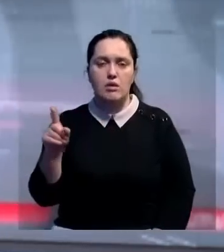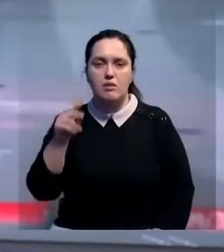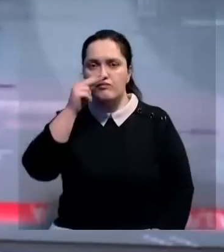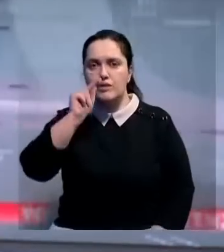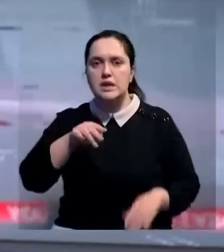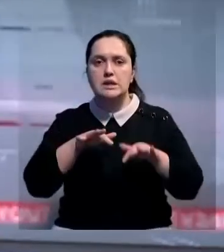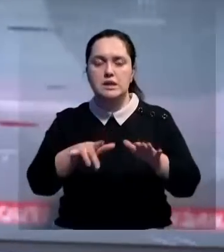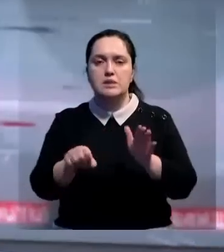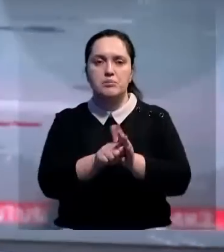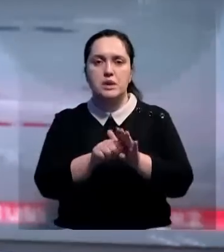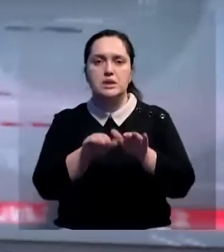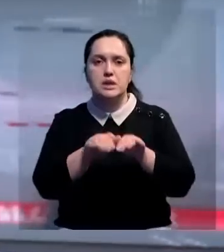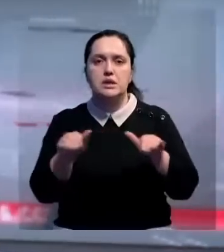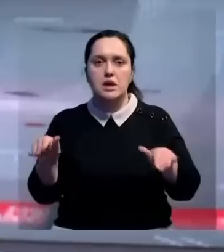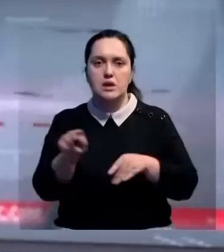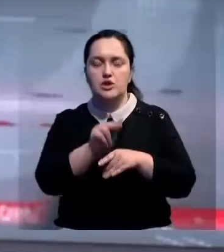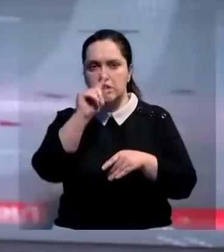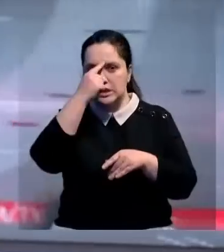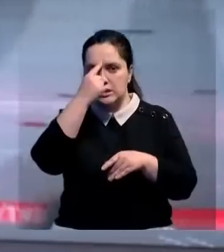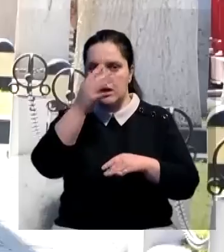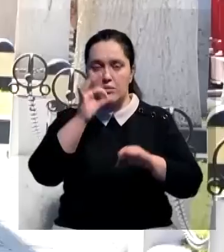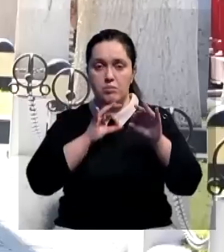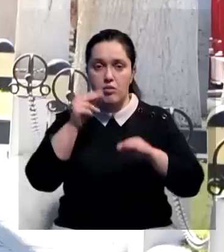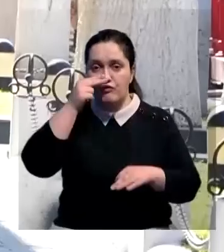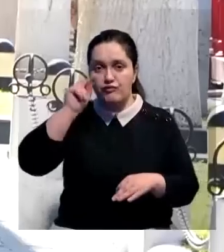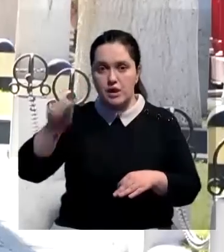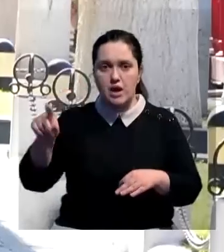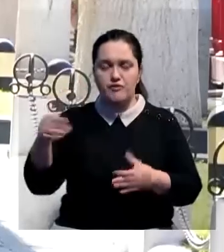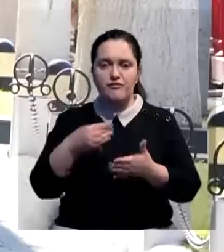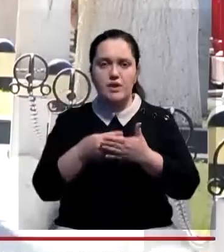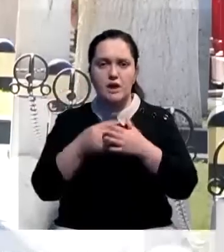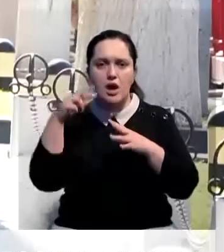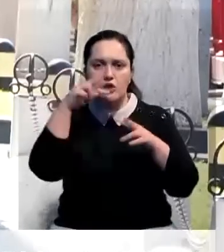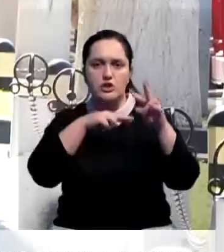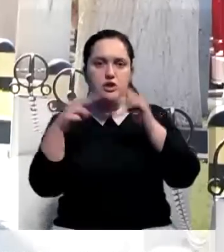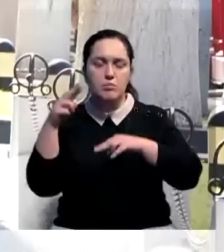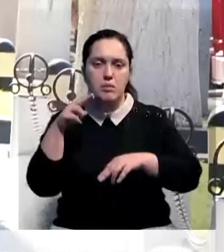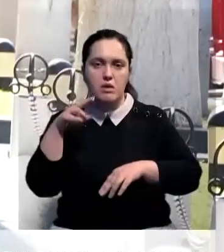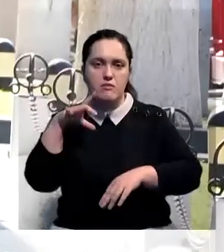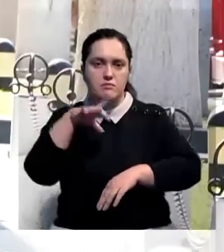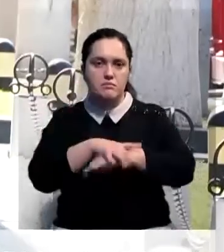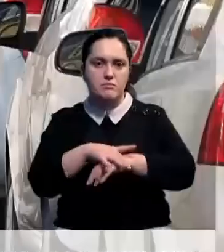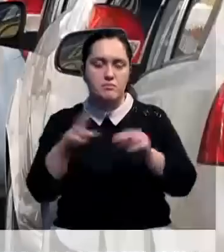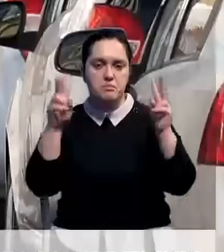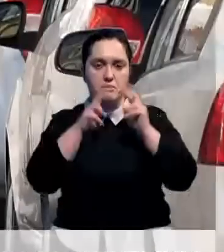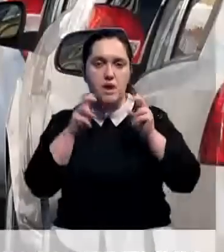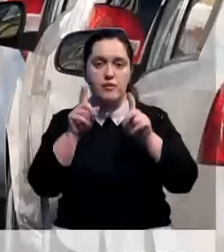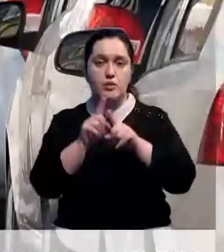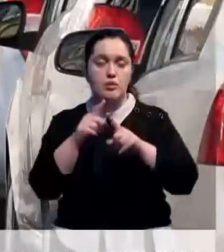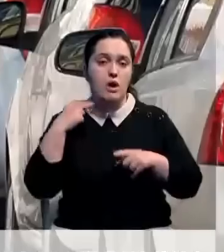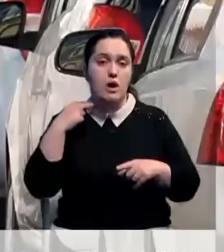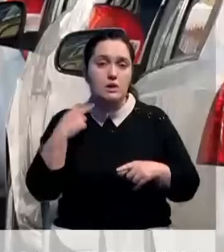которых лечили индийским препаратом. Его обвиняют в финансовых ошибках, которые выявили в ходе проверок. Также арестованы